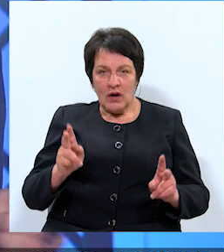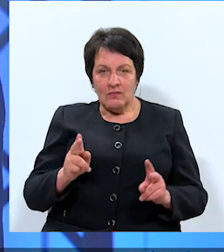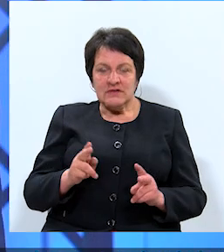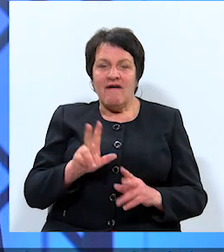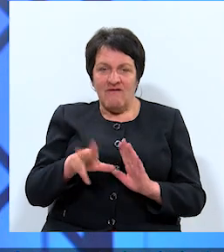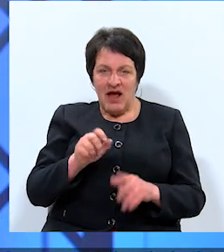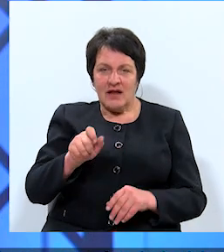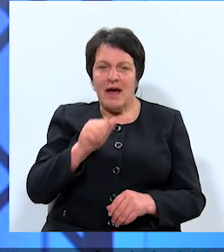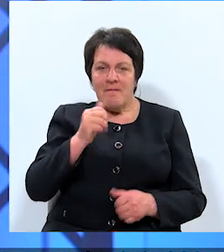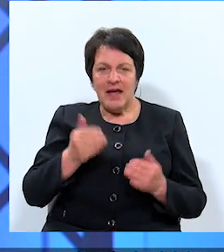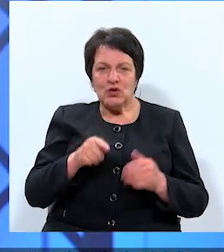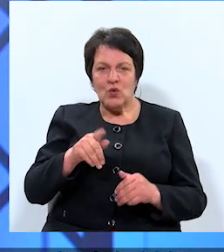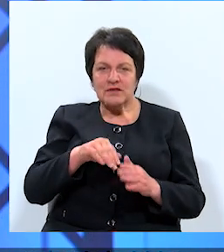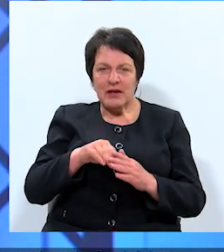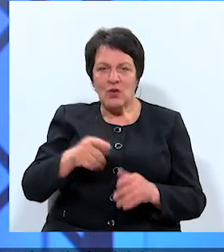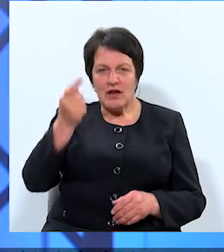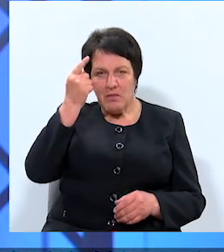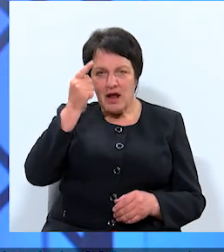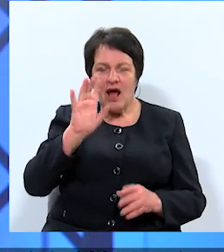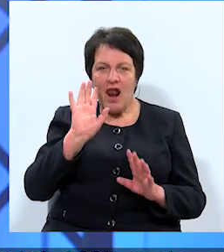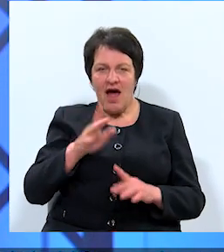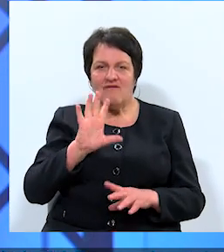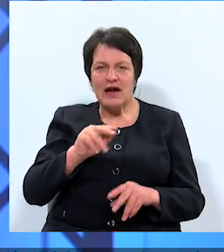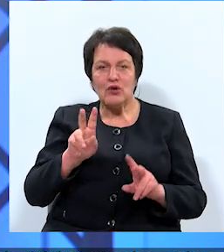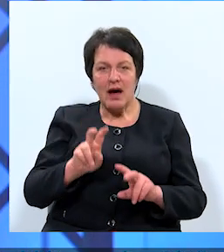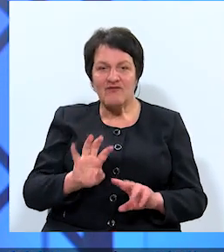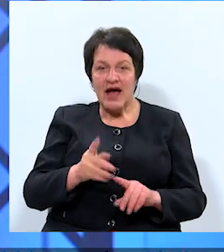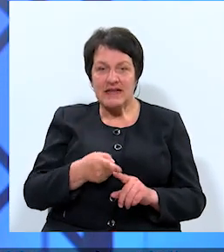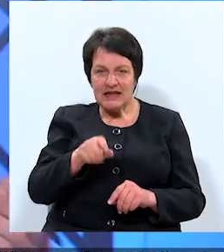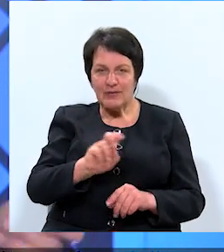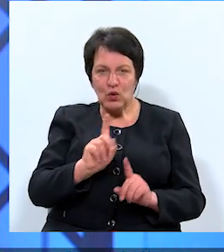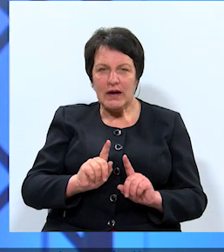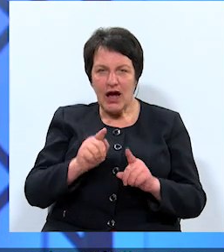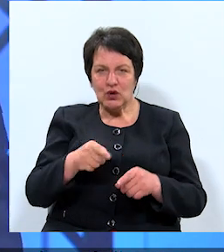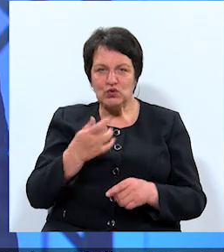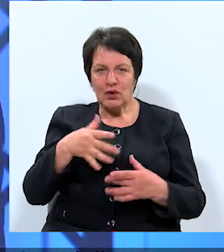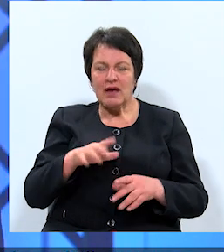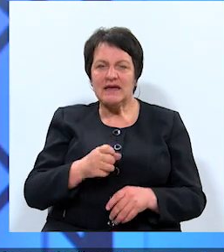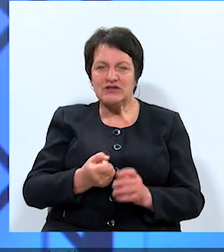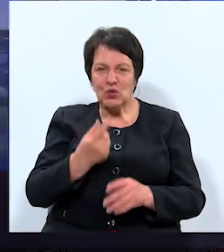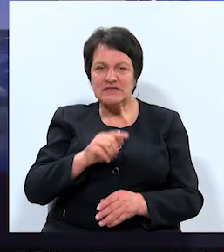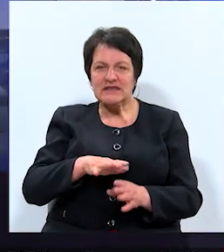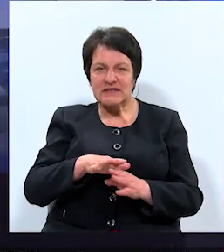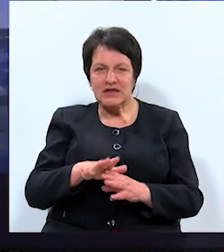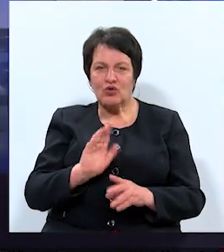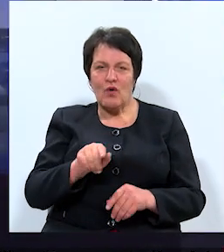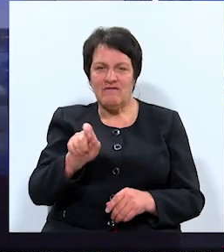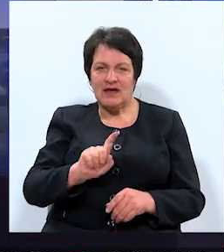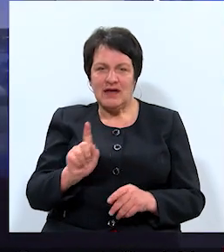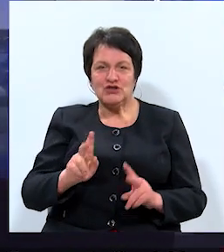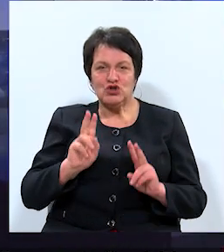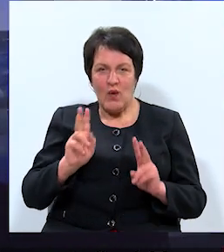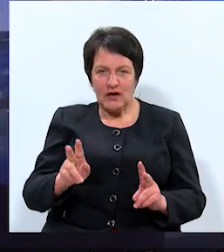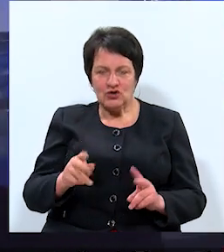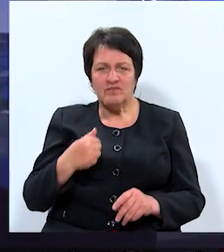Vēlētāji mēģinātos paturēt prātā, lai varat pārbaudīt vai tiem, kur iekļūst, domēja izdosies īstenot to, ko viņi ir solījuši. Mēs